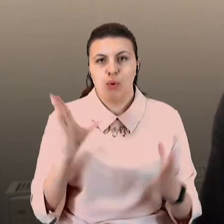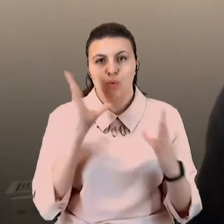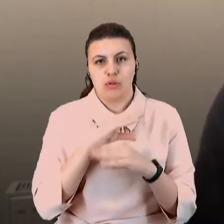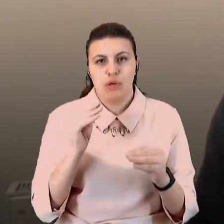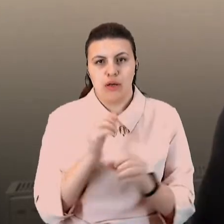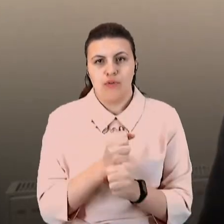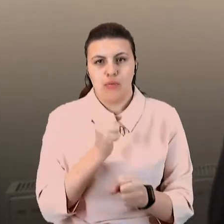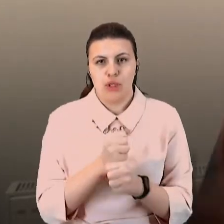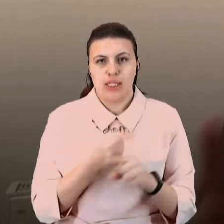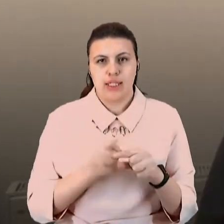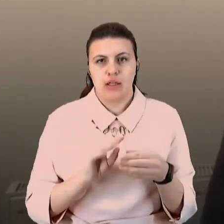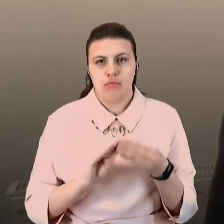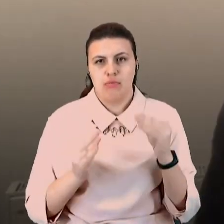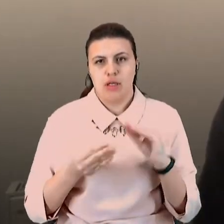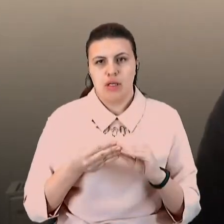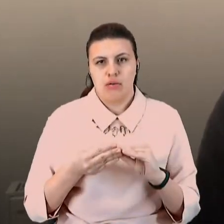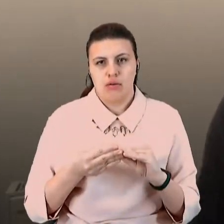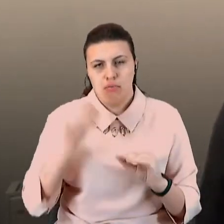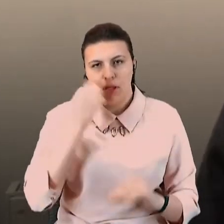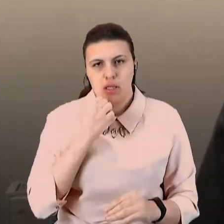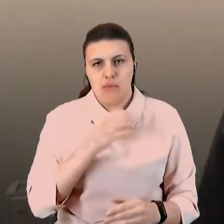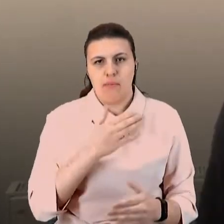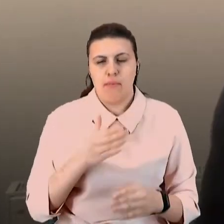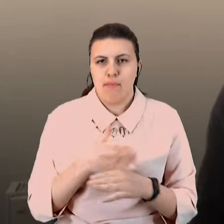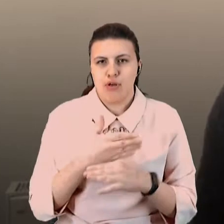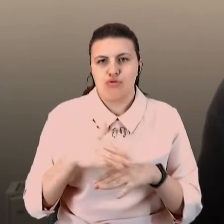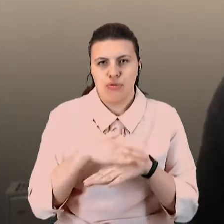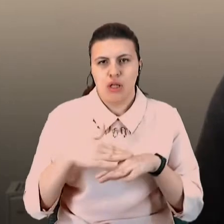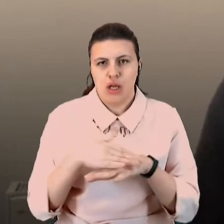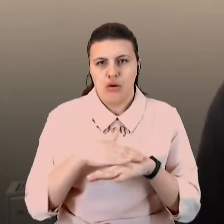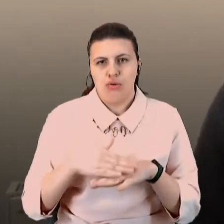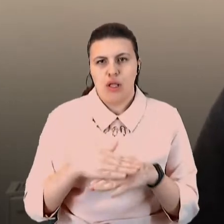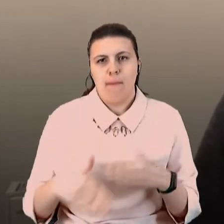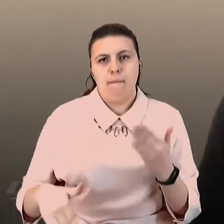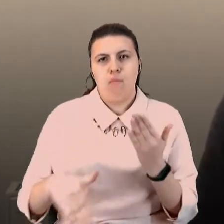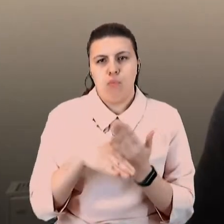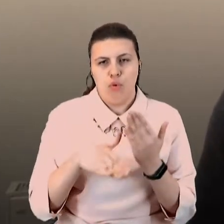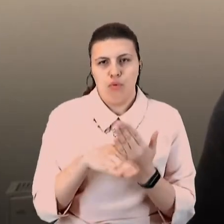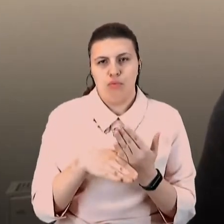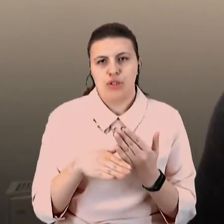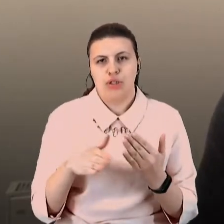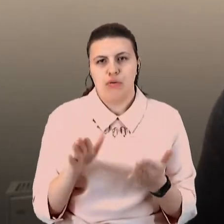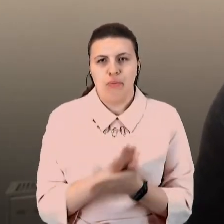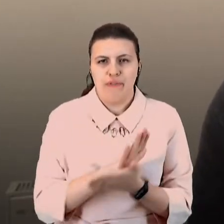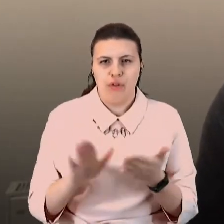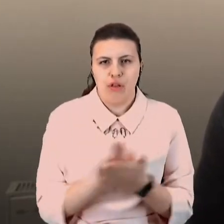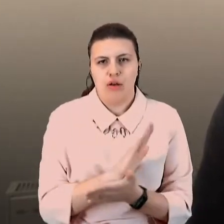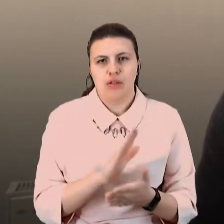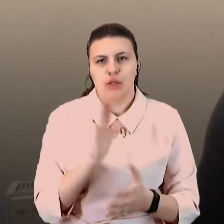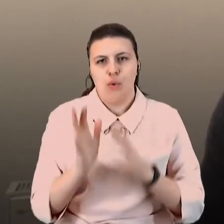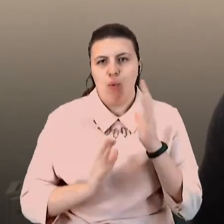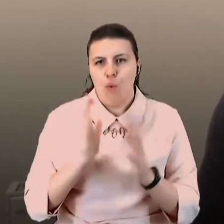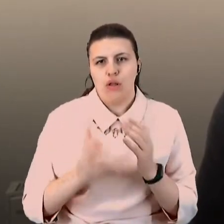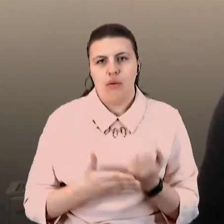з цією проблемою, благодаря міжнародної допомоги, благодаря програмам профілактики, уходу і підтримки. Більше 120 тисяч людей